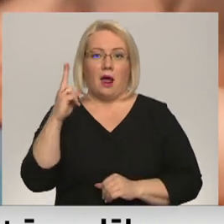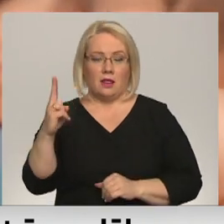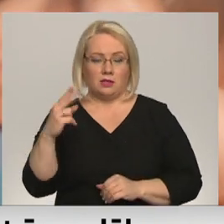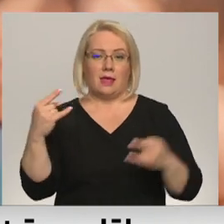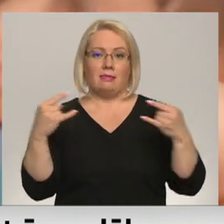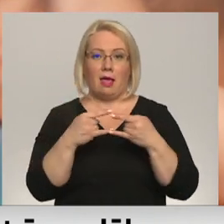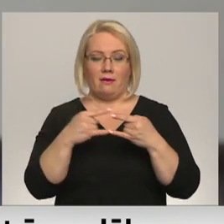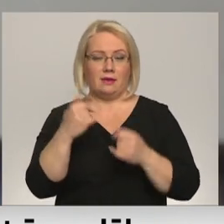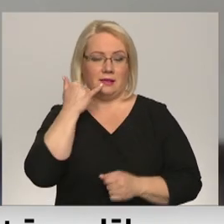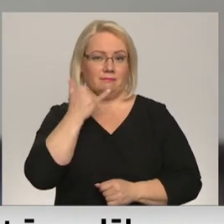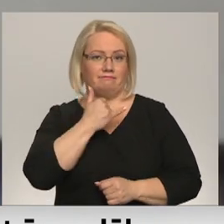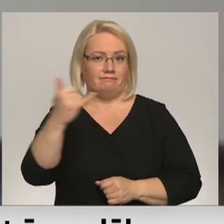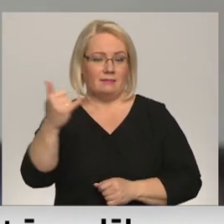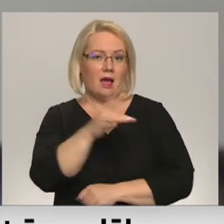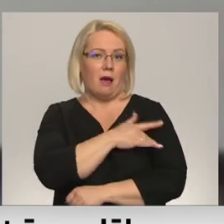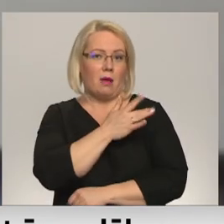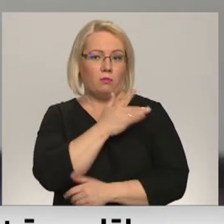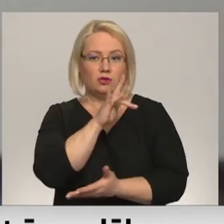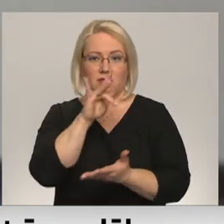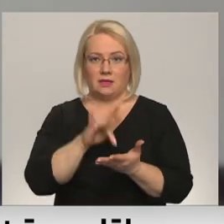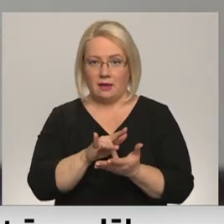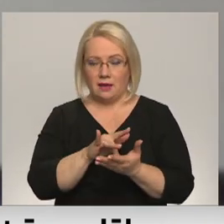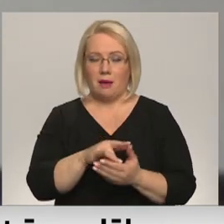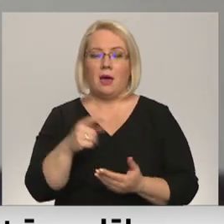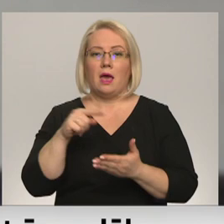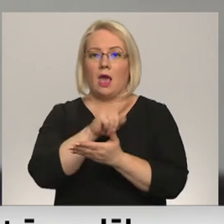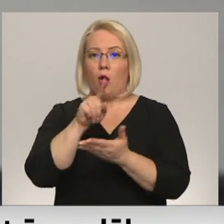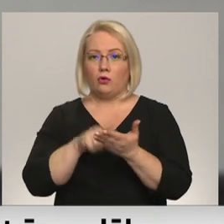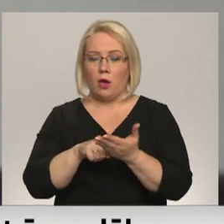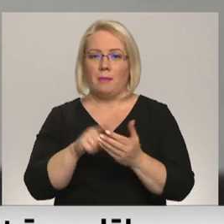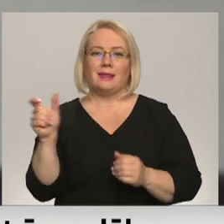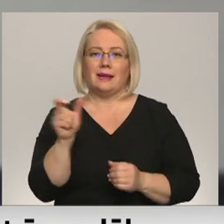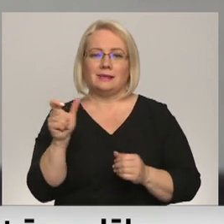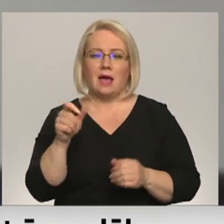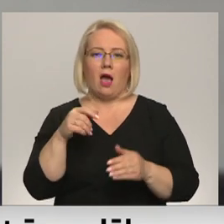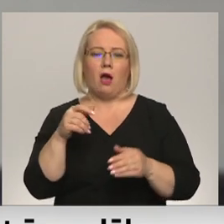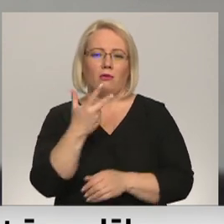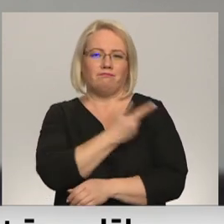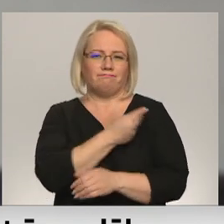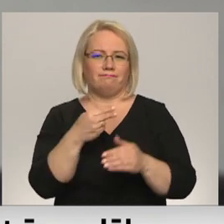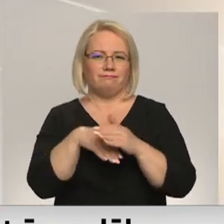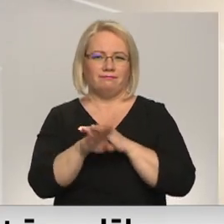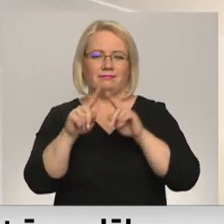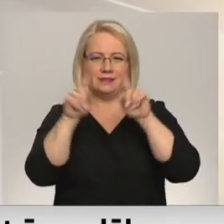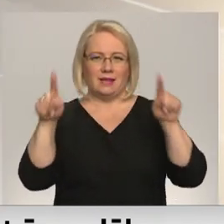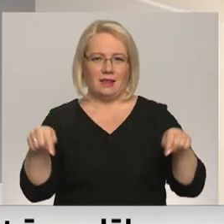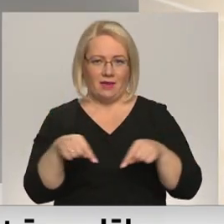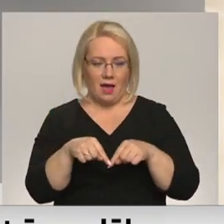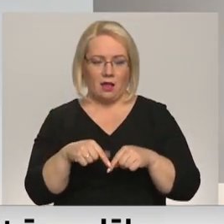RTV piezvanīja iedzīvotāju apkalpošanas centram, tāvjājot par drīzāko certifikāta izdrukāšanas laiku.